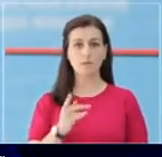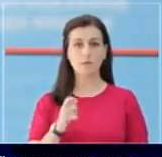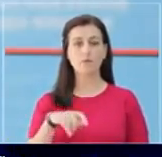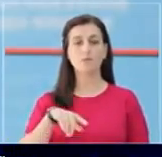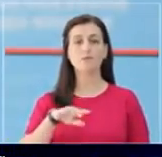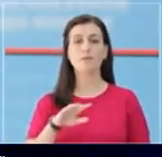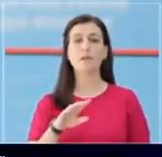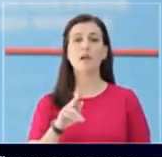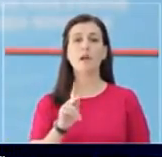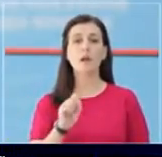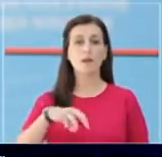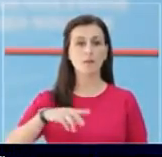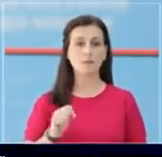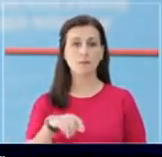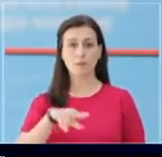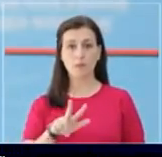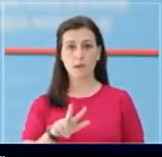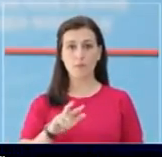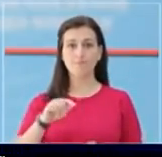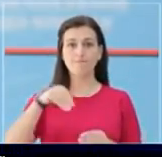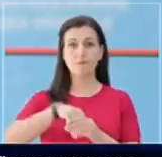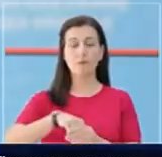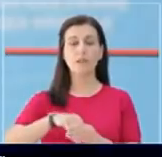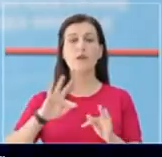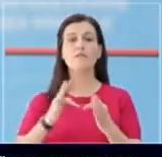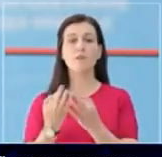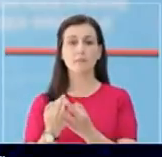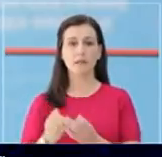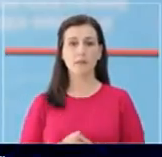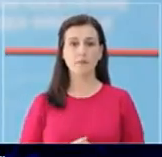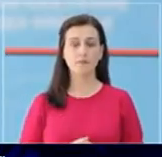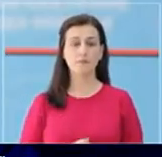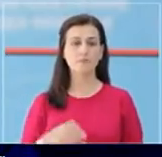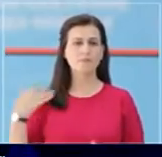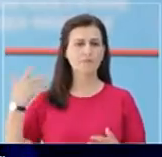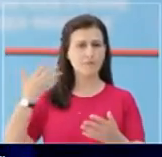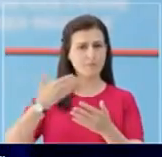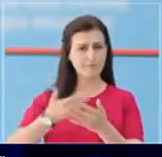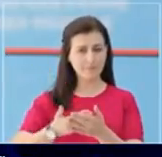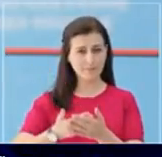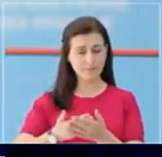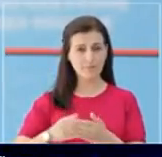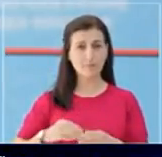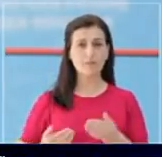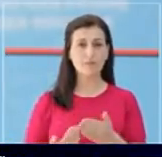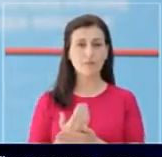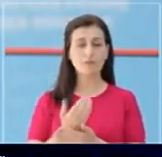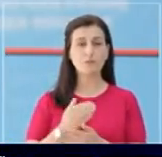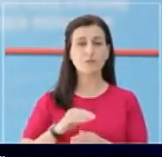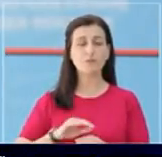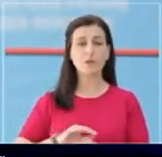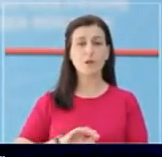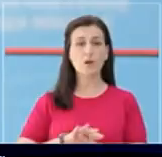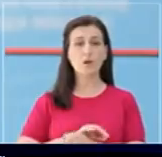dhe kamza 4 raste vatër familjare. Që nga filimi epidemisë dhe rim sot janë konfirmuar